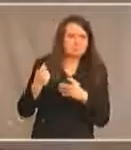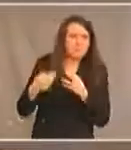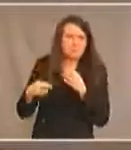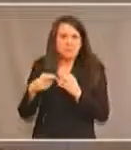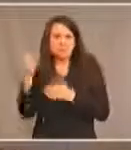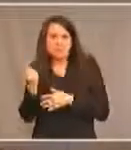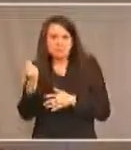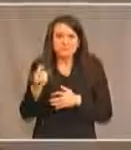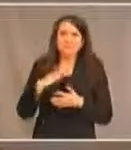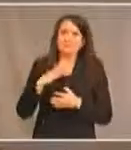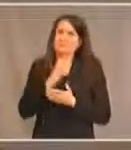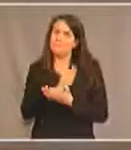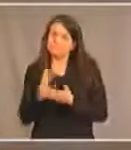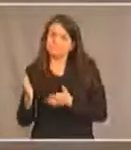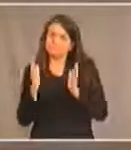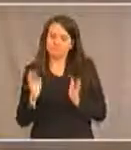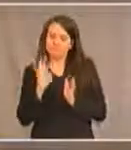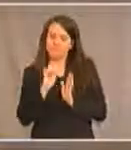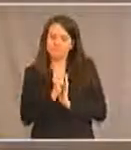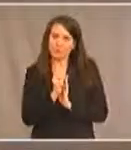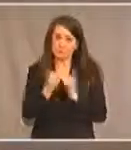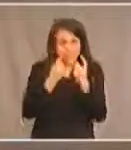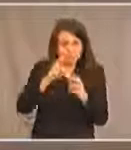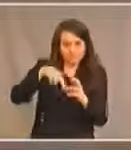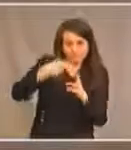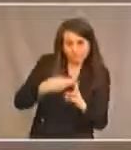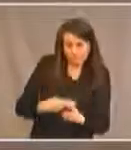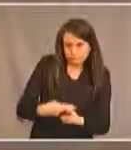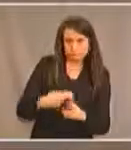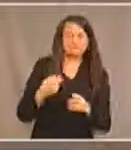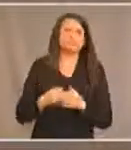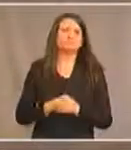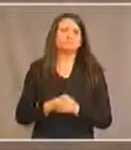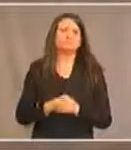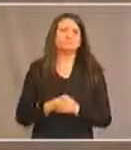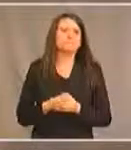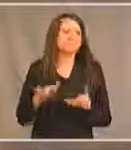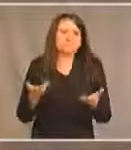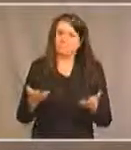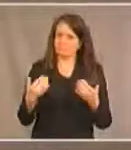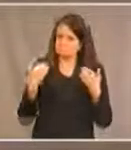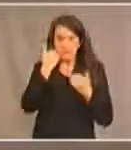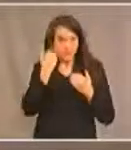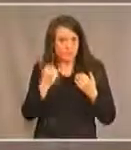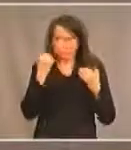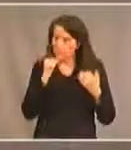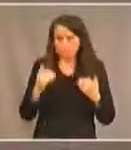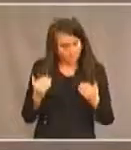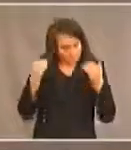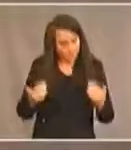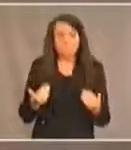avons prévu une période de 40 minutes pour répondre à vos questions. Donc, n'hésitez pas, je vais